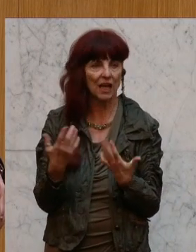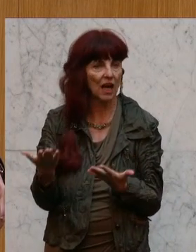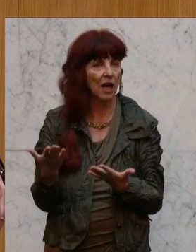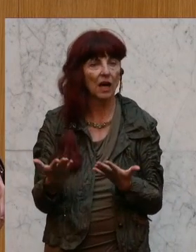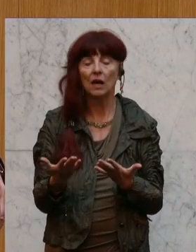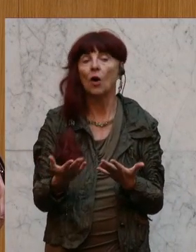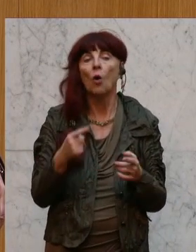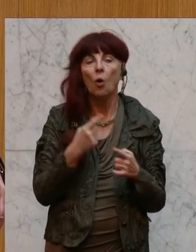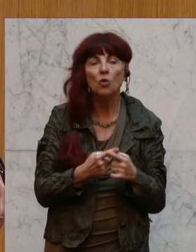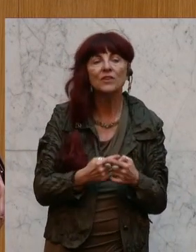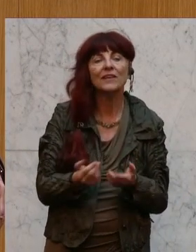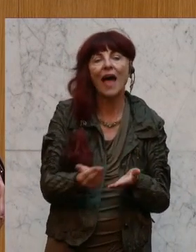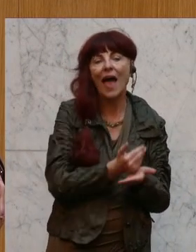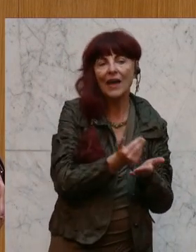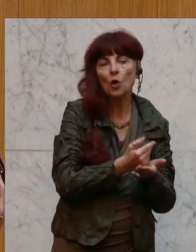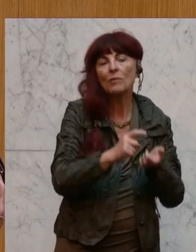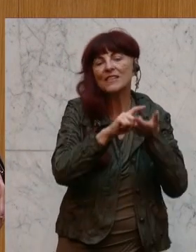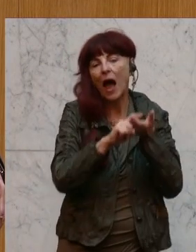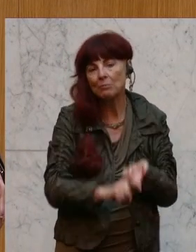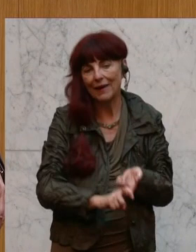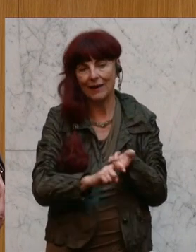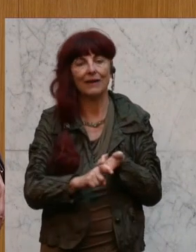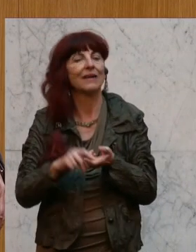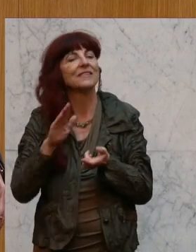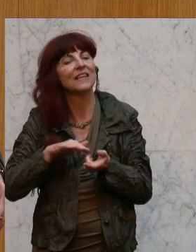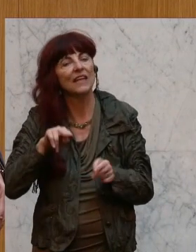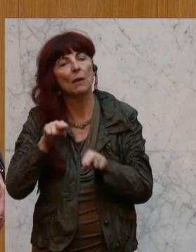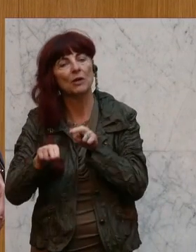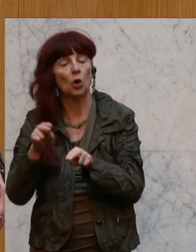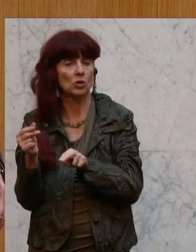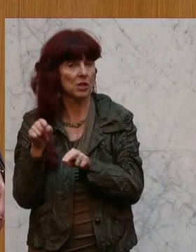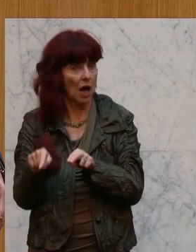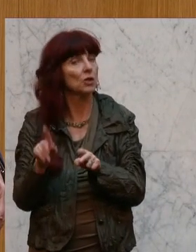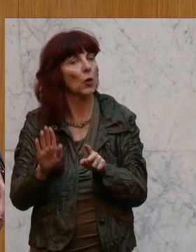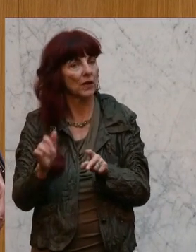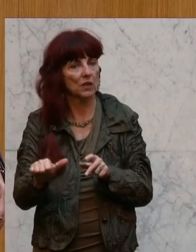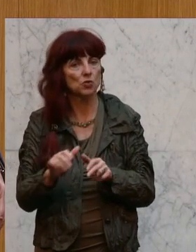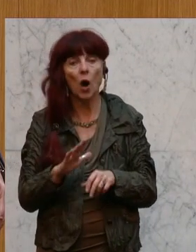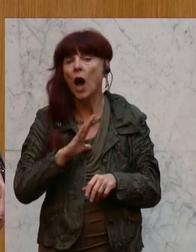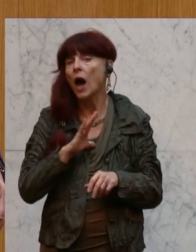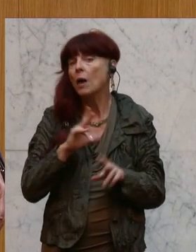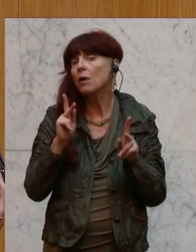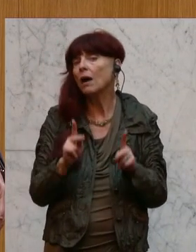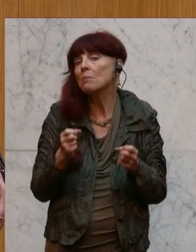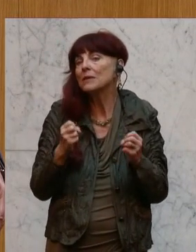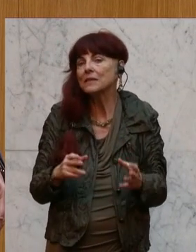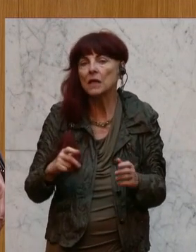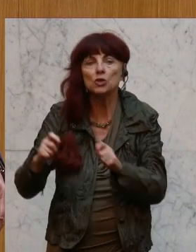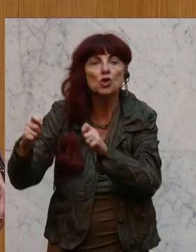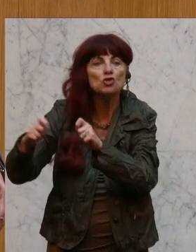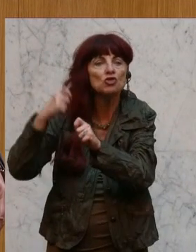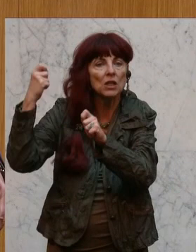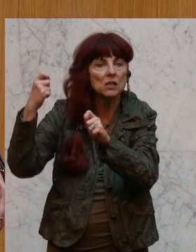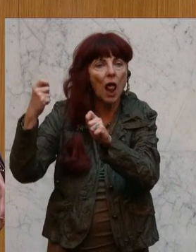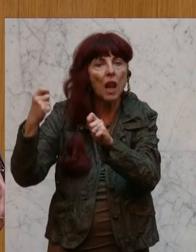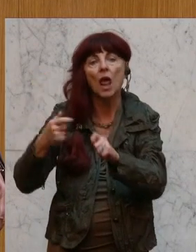Kinderbetreuungsgeld ist eine Variante dazu. Und es wurde schon gesagt, es kann aber dazu kommen, durch einen Schicksalsschlag etwa, dass aus